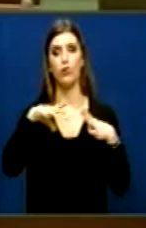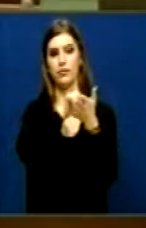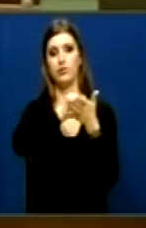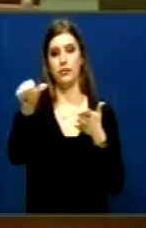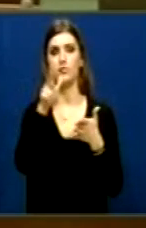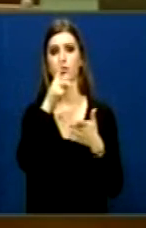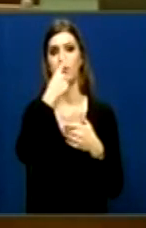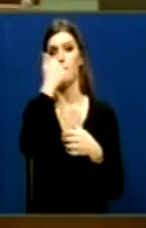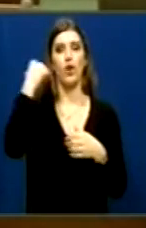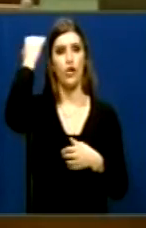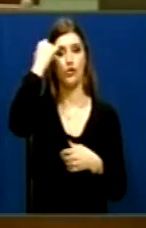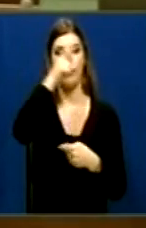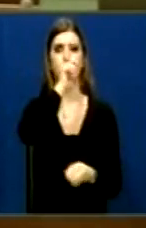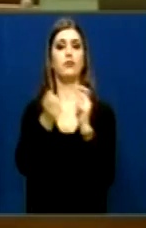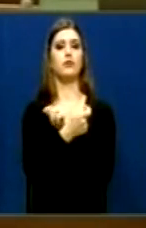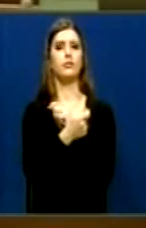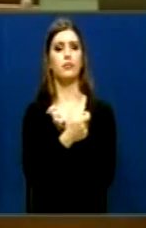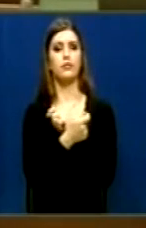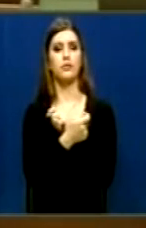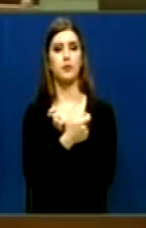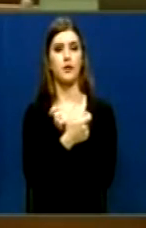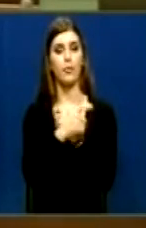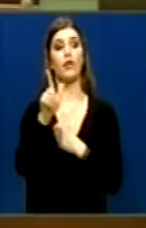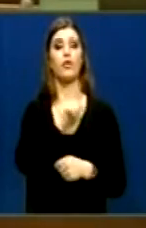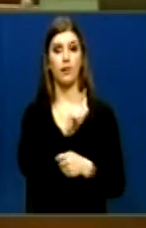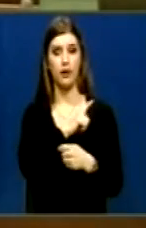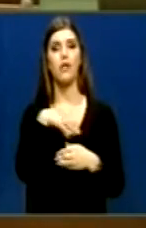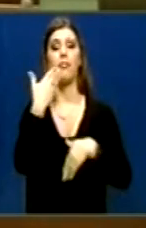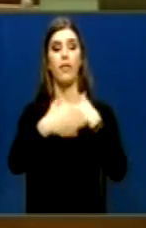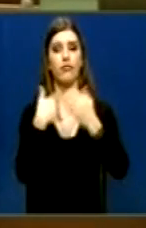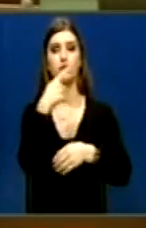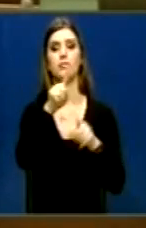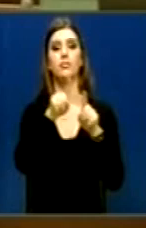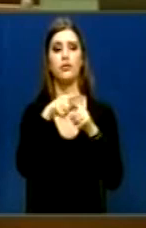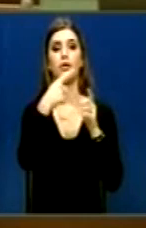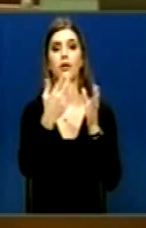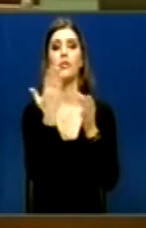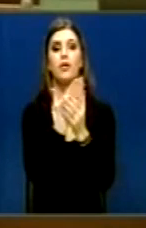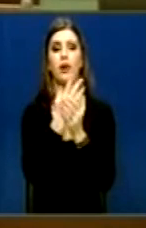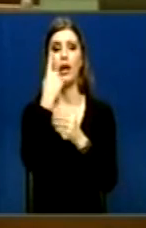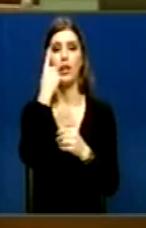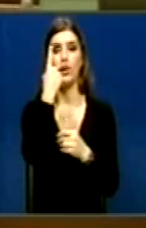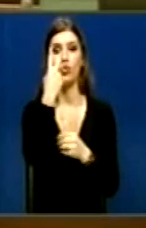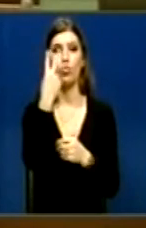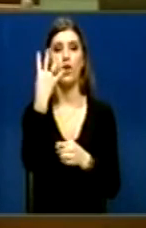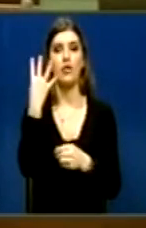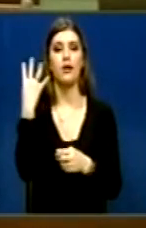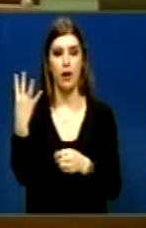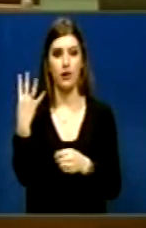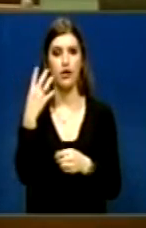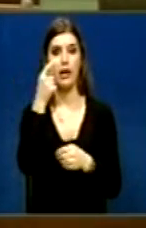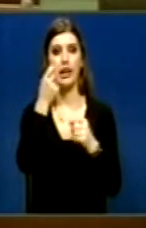pastaj ka pranuar për ashtu Që në fësnot të përmendët rezolutën Dumej 2.4 Dukë i ashtuar kushtetin